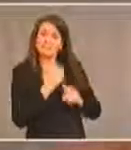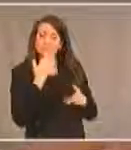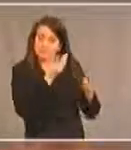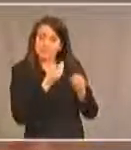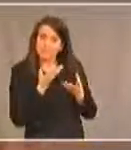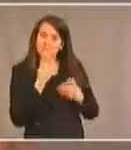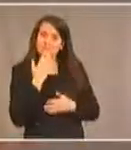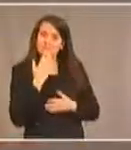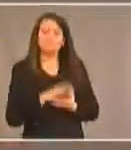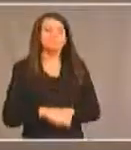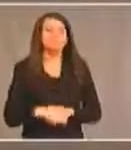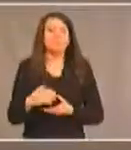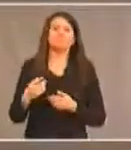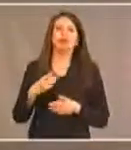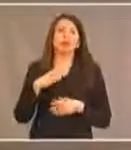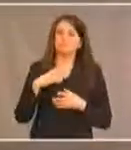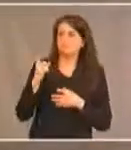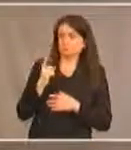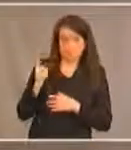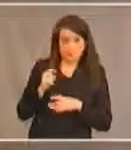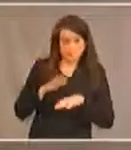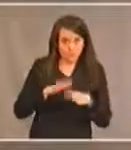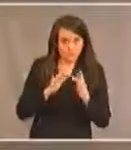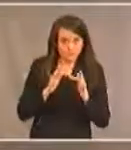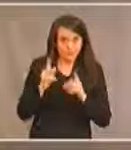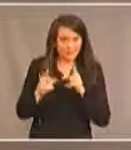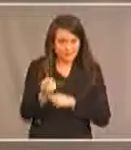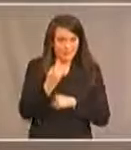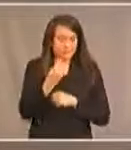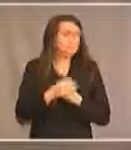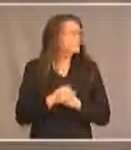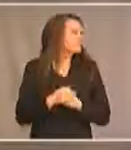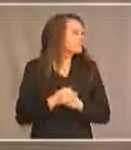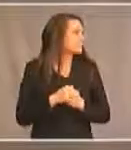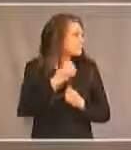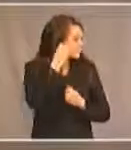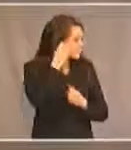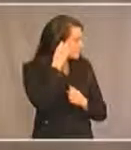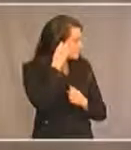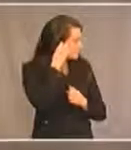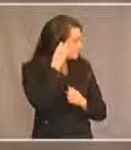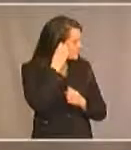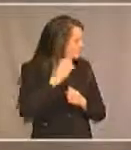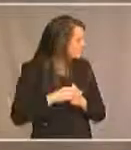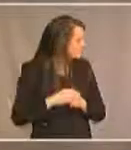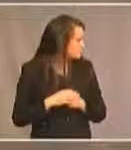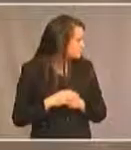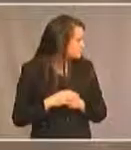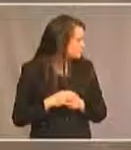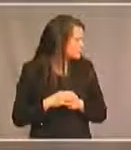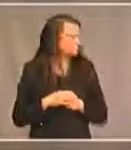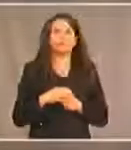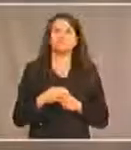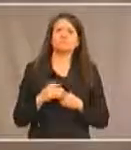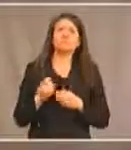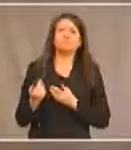avons reçu une question dans l'intervalle. on dit le centre